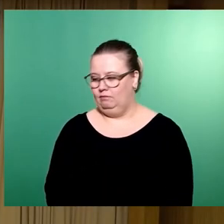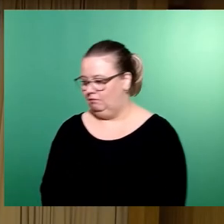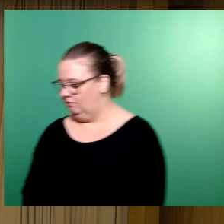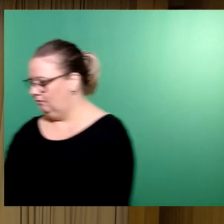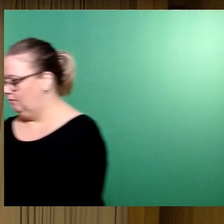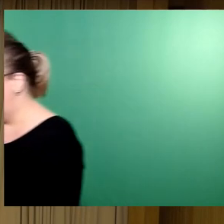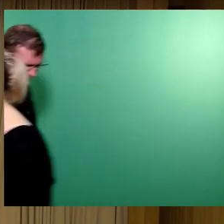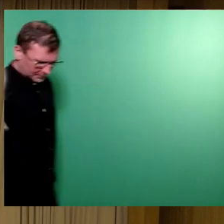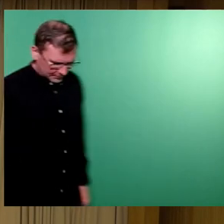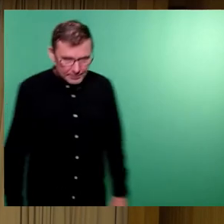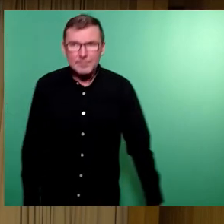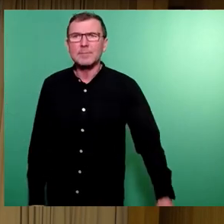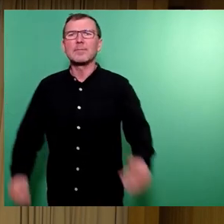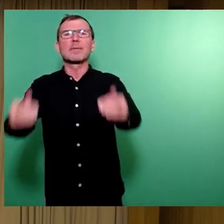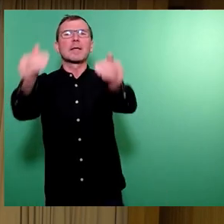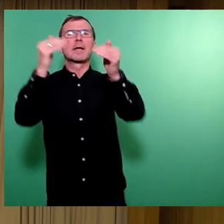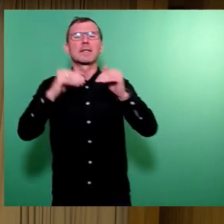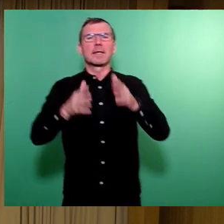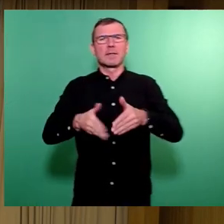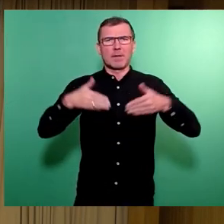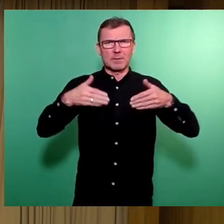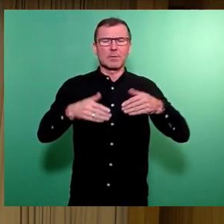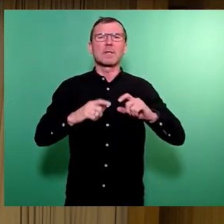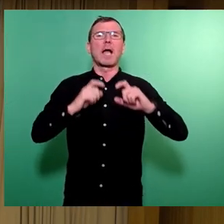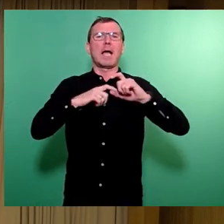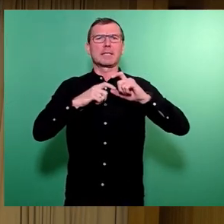So, als nächste SPD-Fraktion Frau Frohwieser.